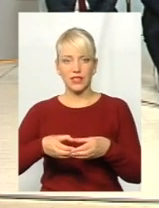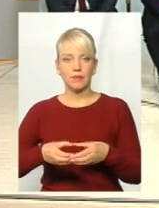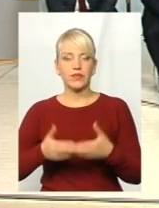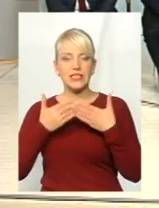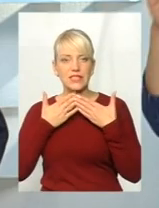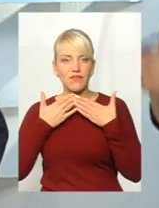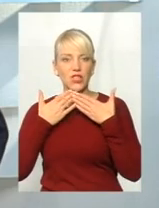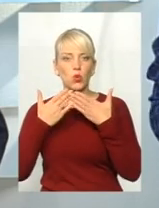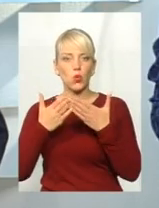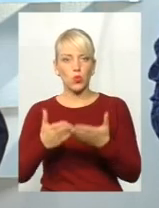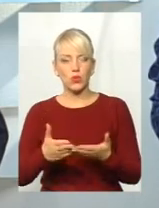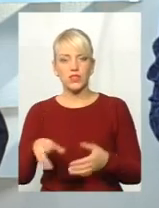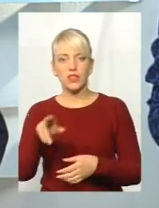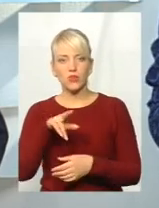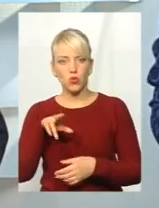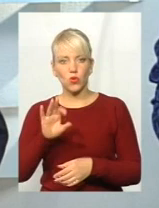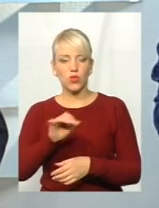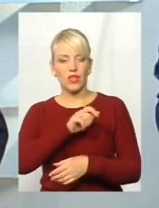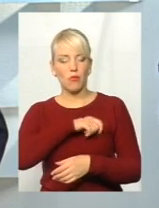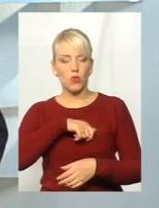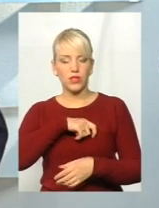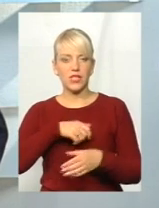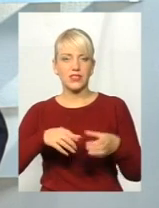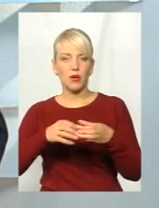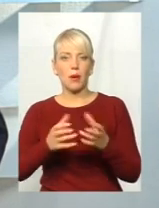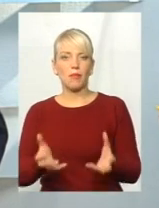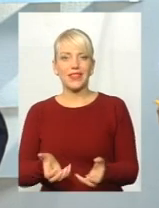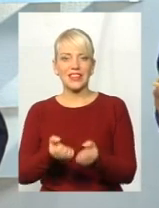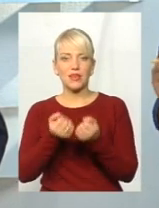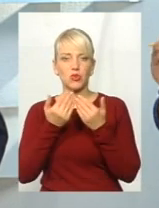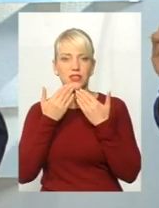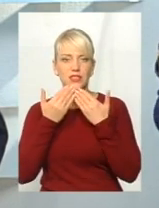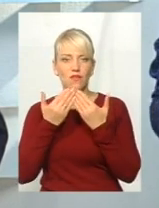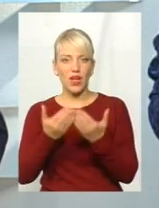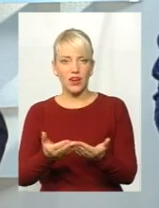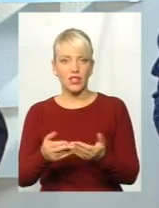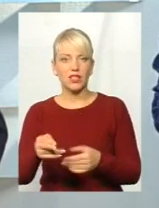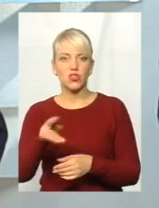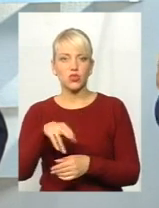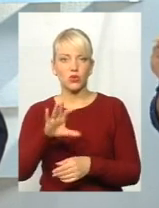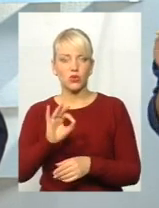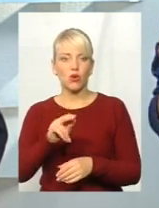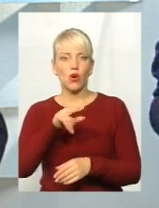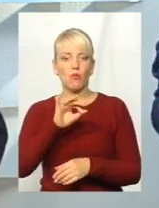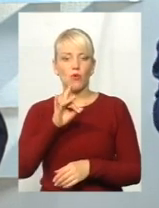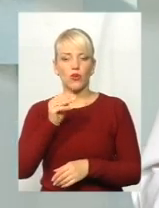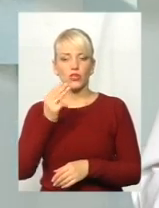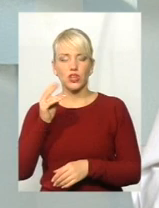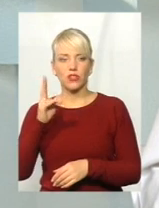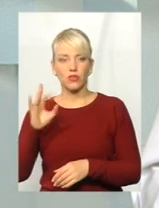звернулися до депутатського корпусу, підтримати звернення щодо до Порошенка,